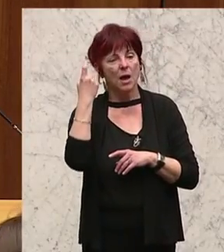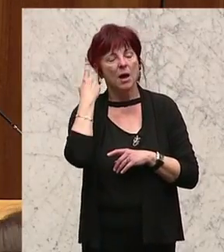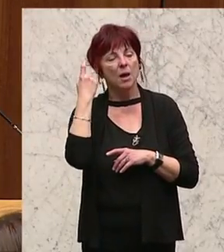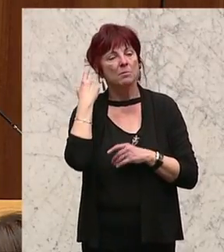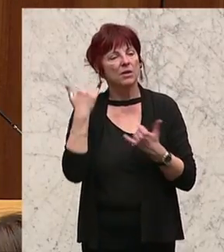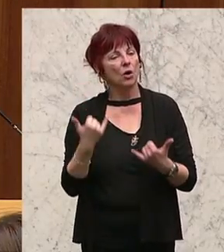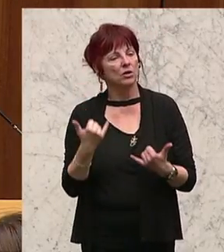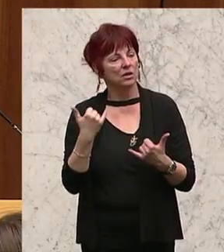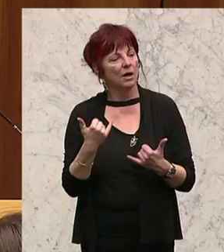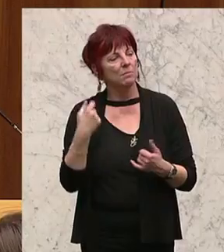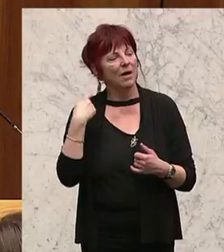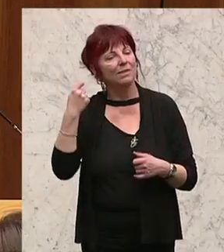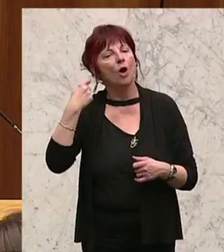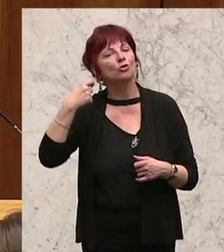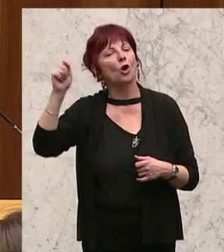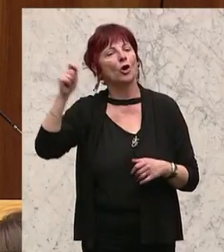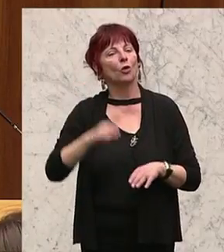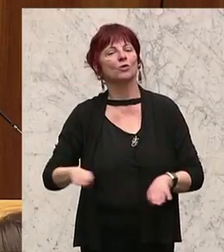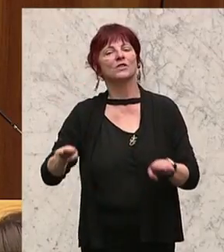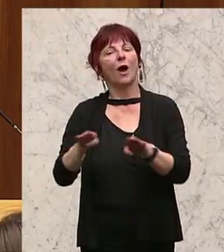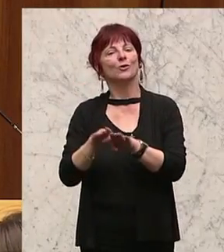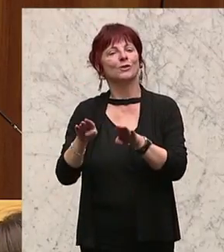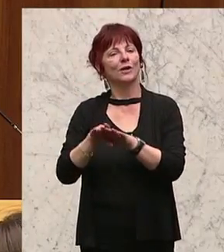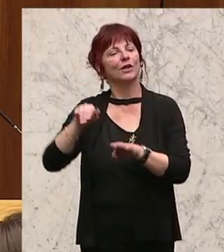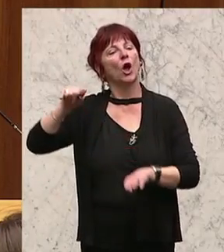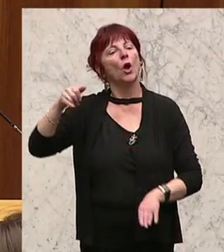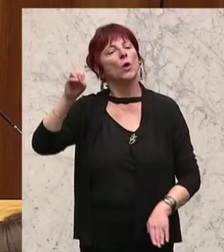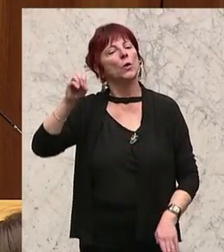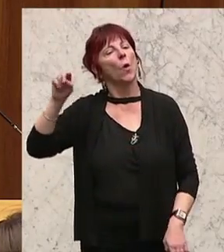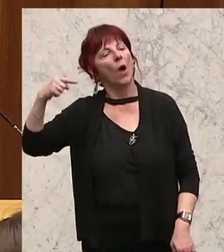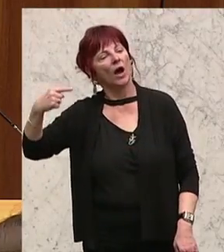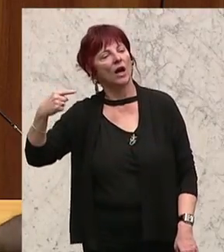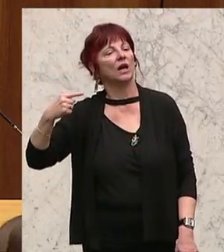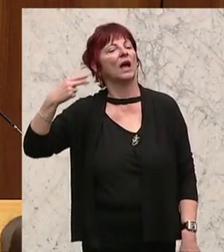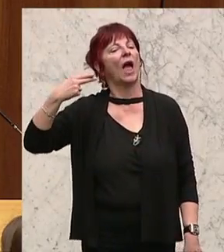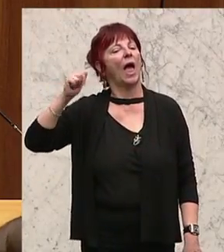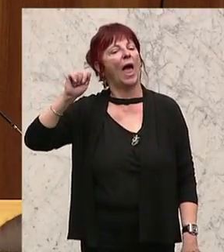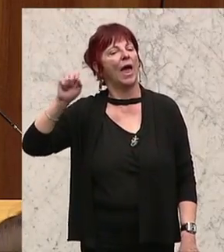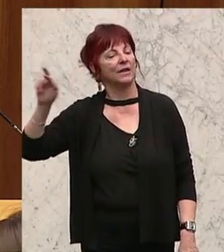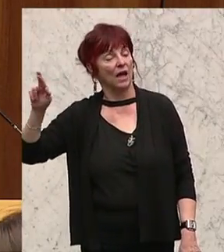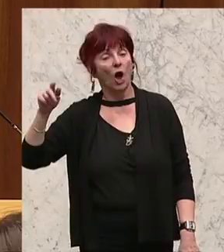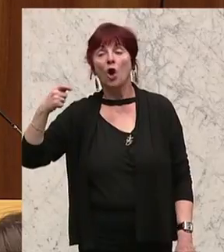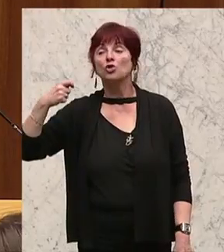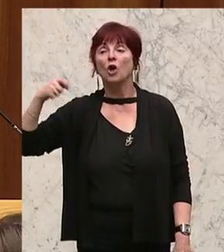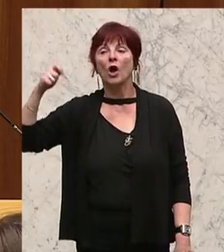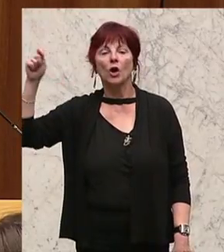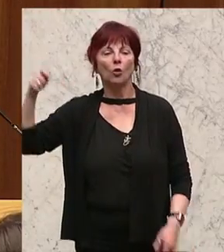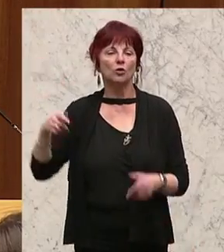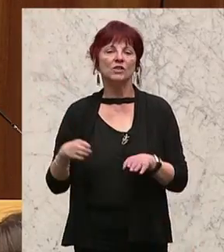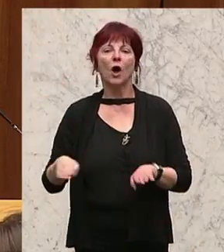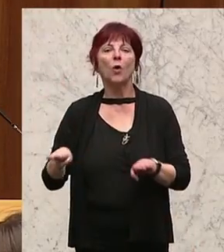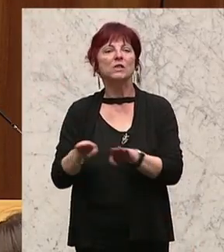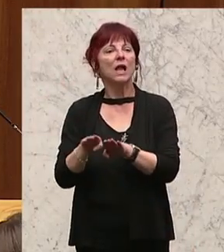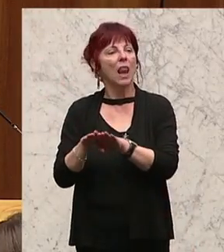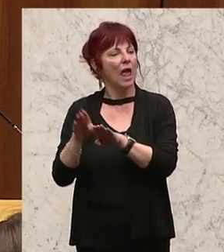Teuerungsausgleich, den der Jörg Haider, wie immer man zu ihm stehen mag, eingeführt hat. Der Teuerungsausgleich war eine höchst umstrittene Maßnahme in